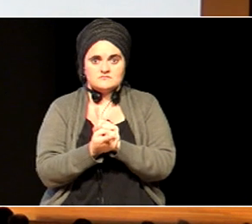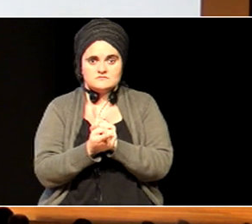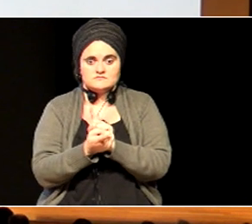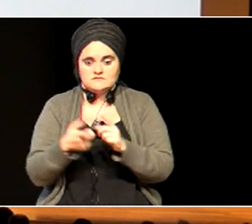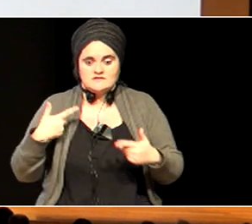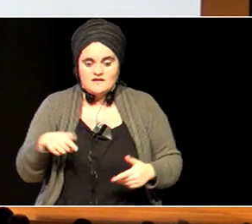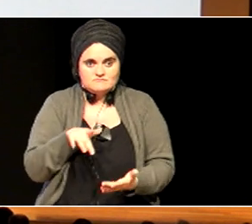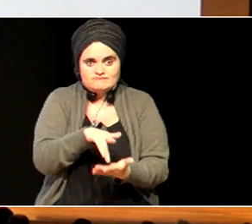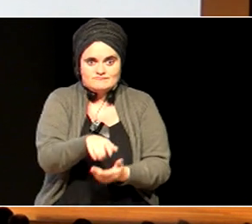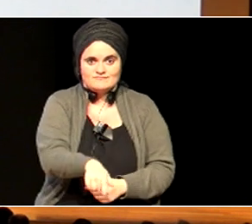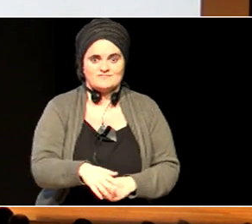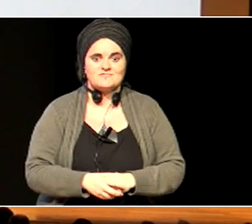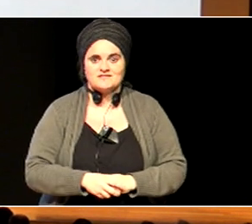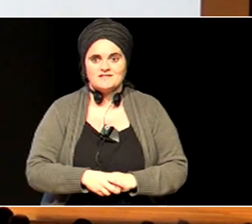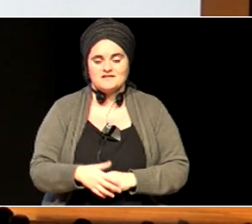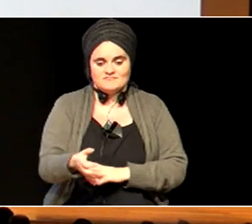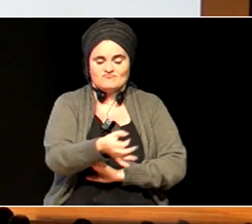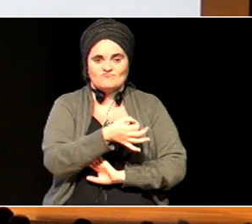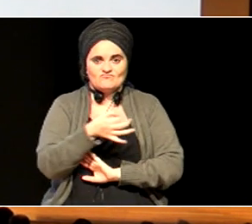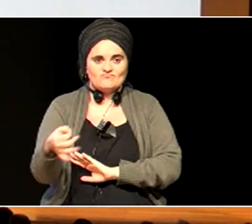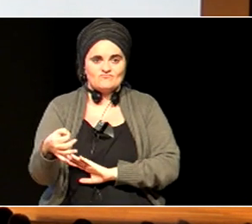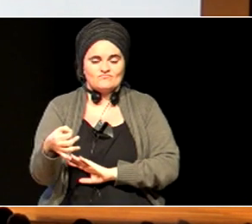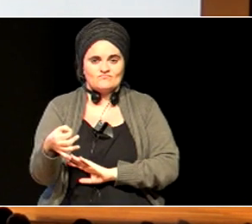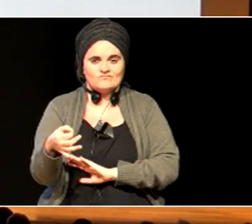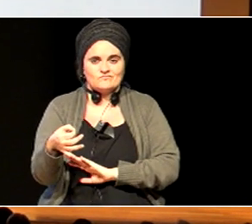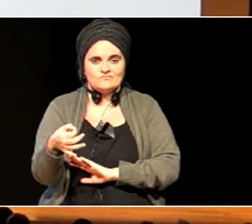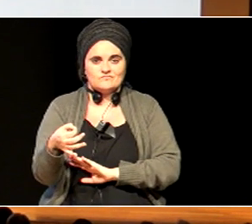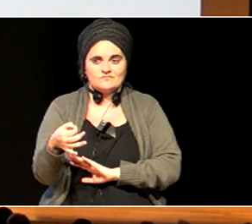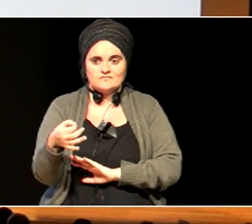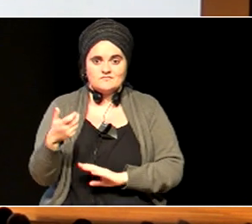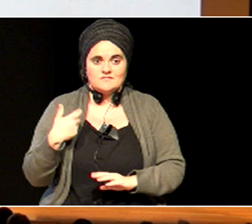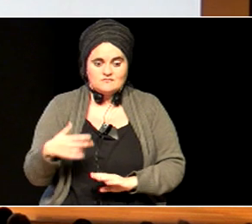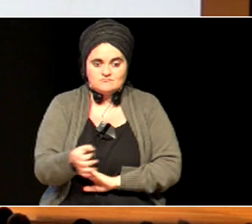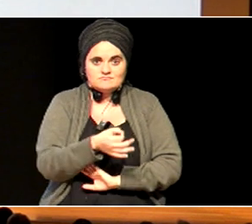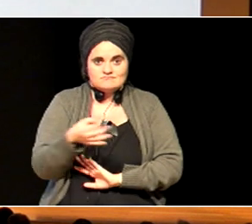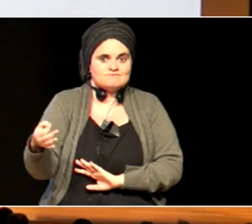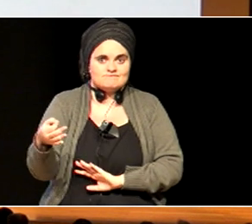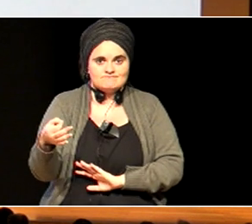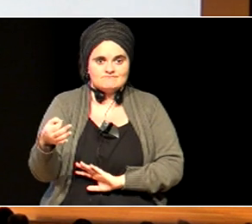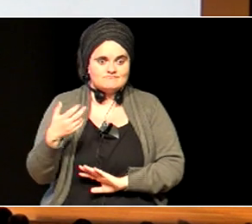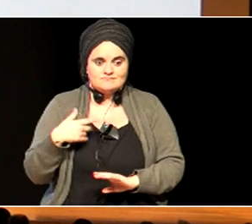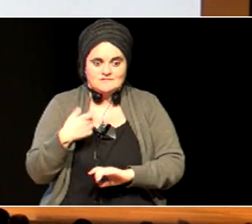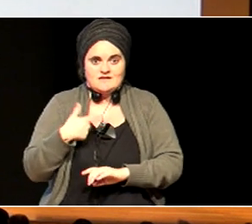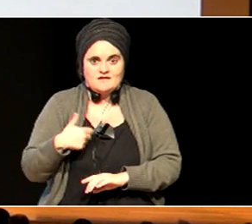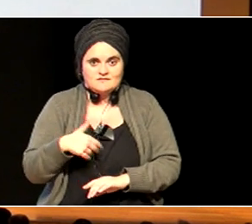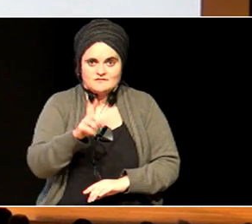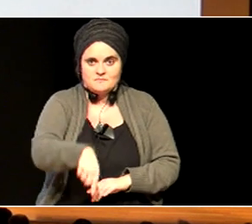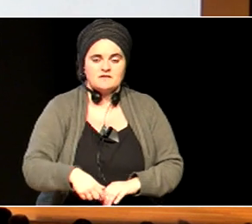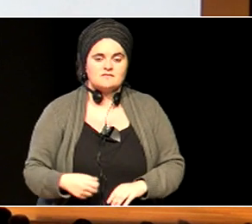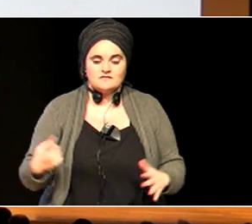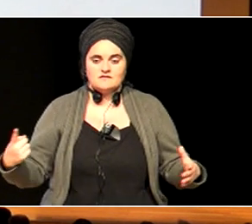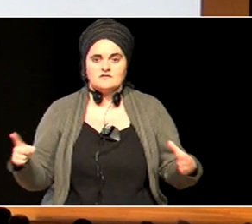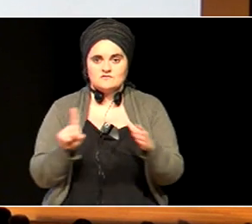guretzat, ekitat eta, bikaintasuna, noski baietz, zerre usango dotez, inklusibitatia, eta nola